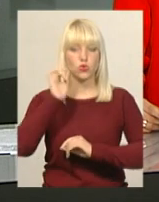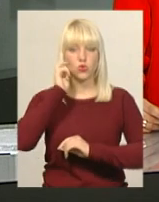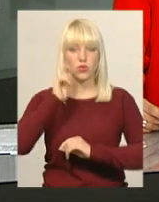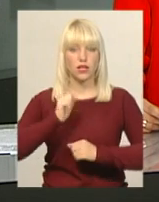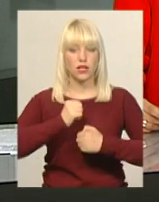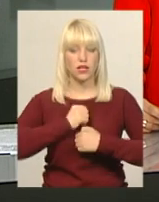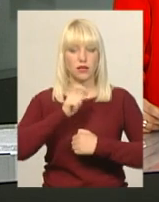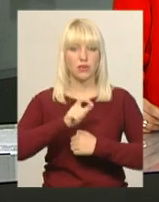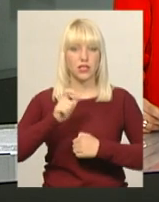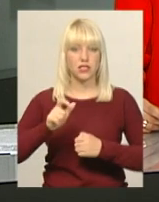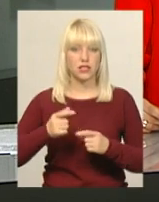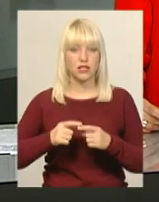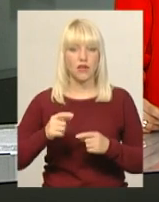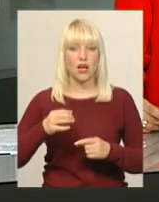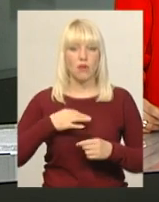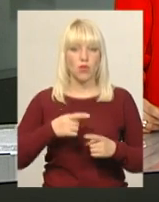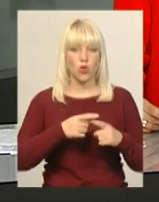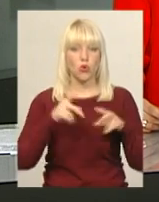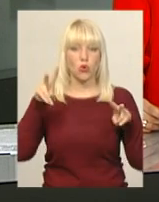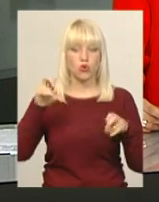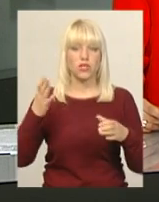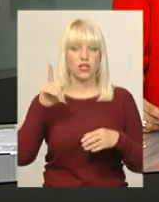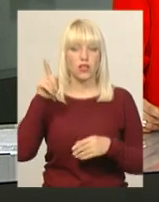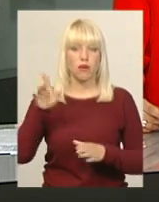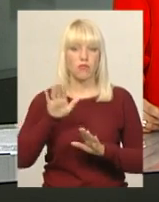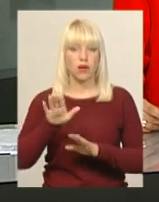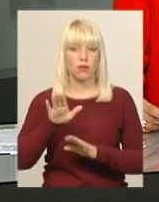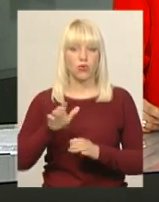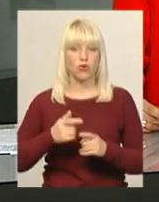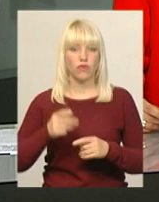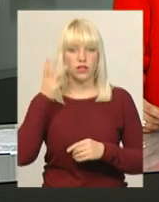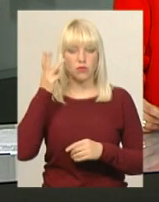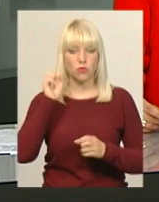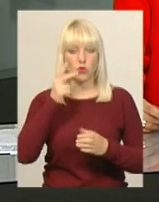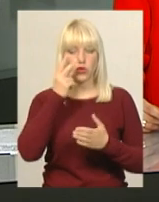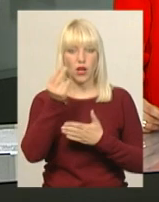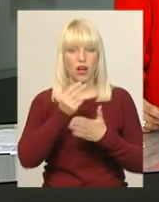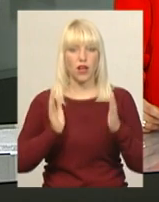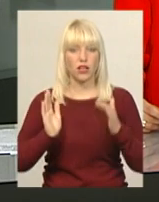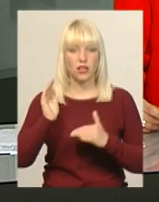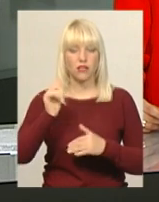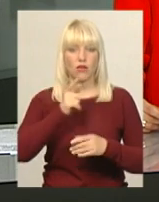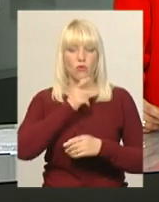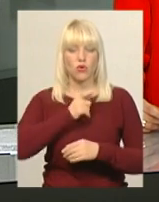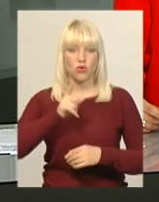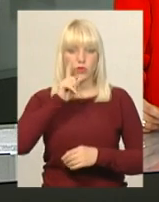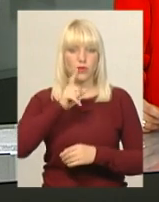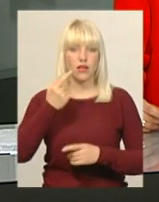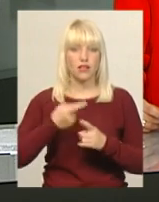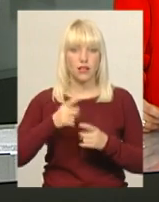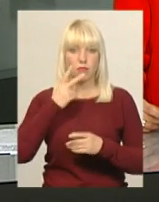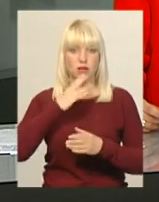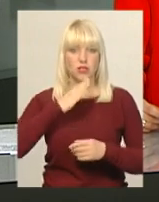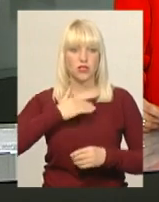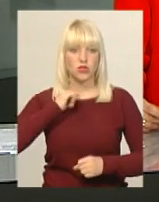тактичної групи «Білорусь», які там перебувають. Хмельничани зможуть переглянути картини впродовж місяця. Її вже бачила моя колега Ольга